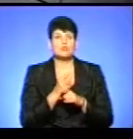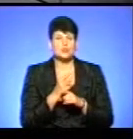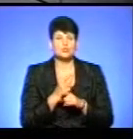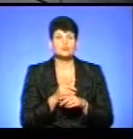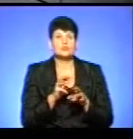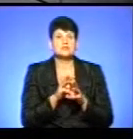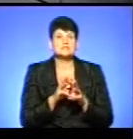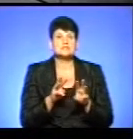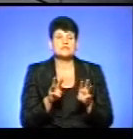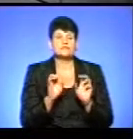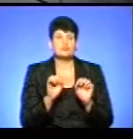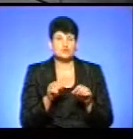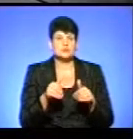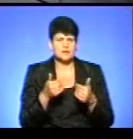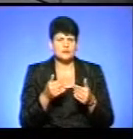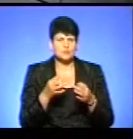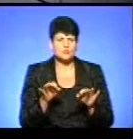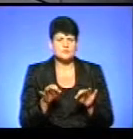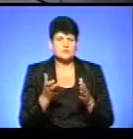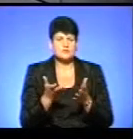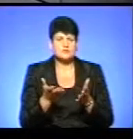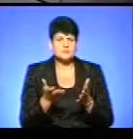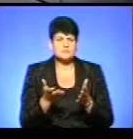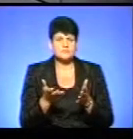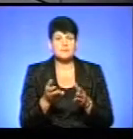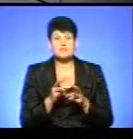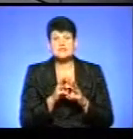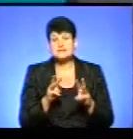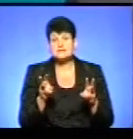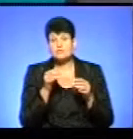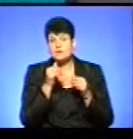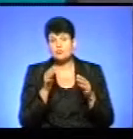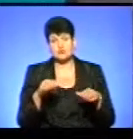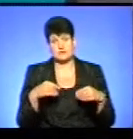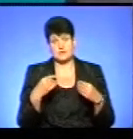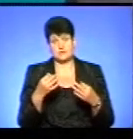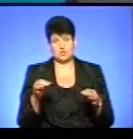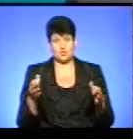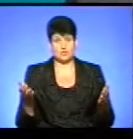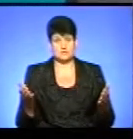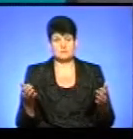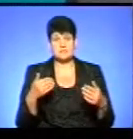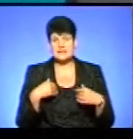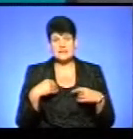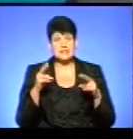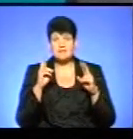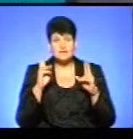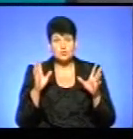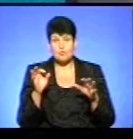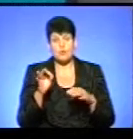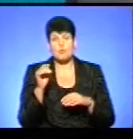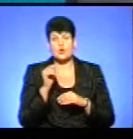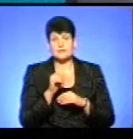може давати якісь дозвіли Міністерству культури? Міністерство не може давати такі дозволи. Тобто, мені невідомо про те, щоб,